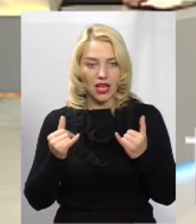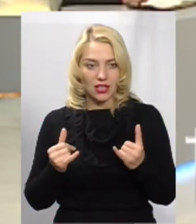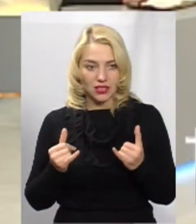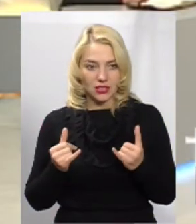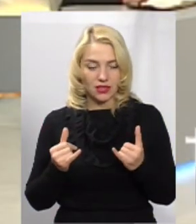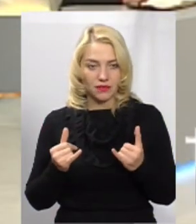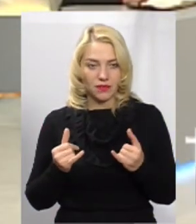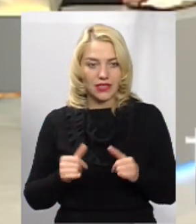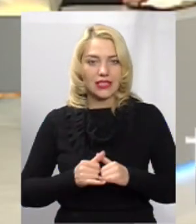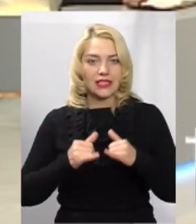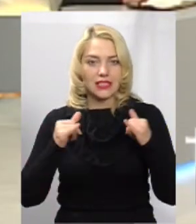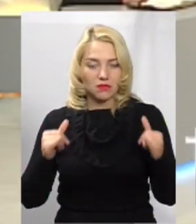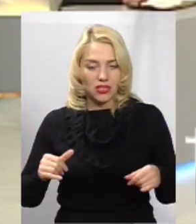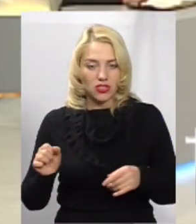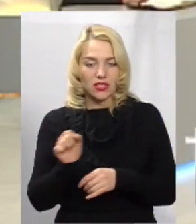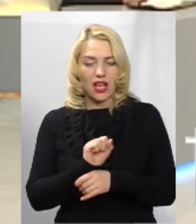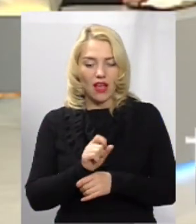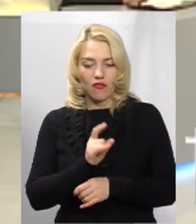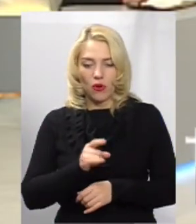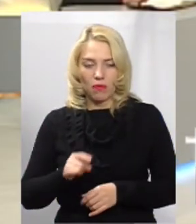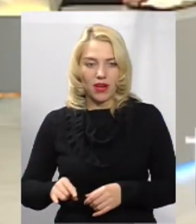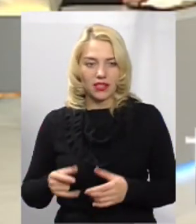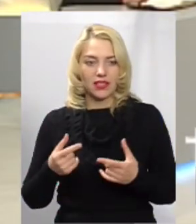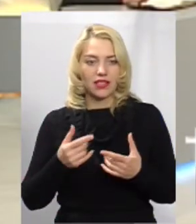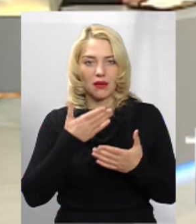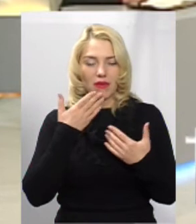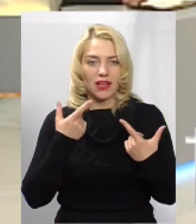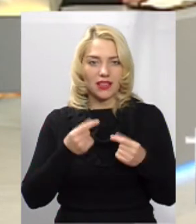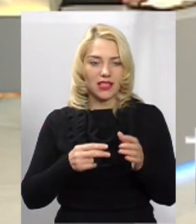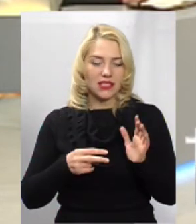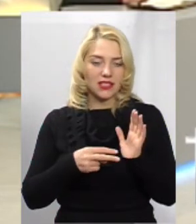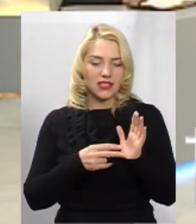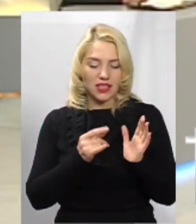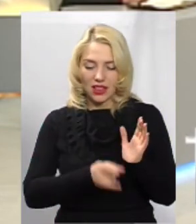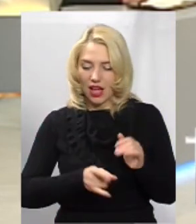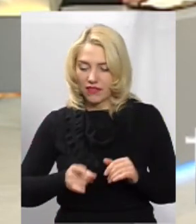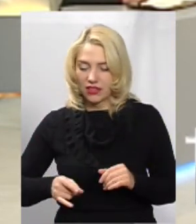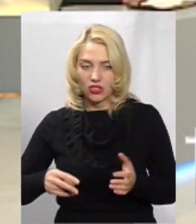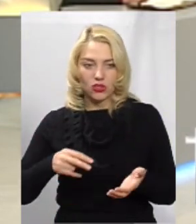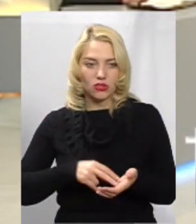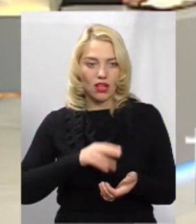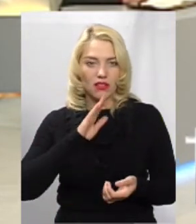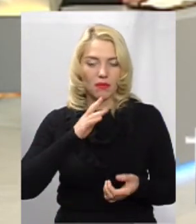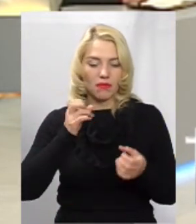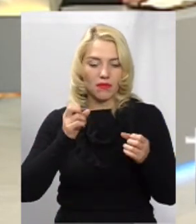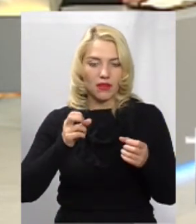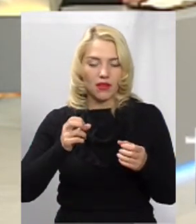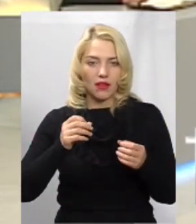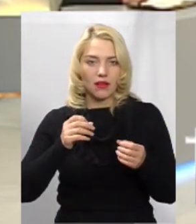збільшився автопад і не має де ставити. Стоять прямо, як кажуть наші мешканці,